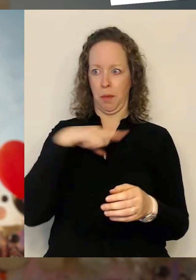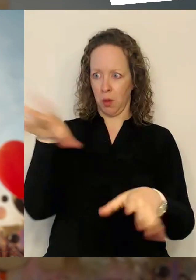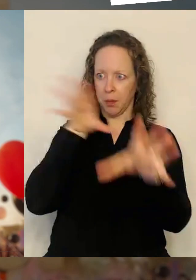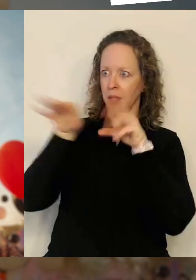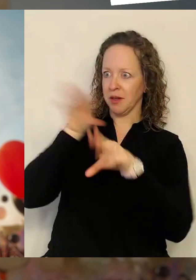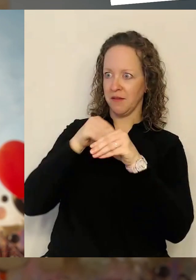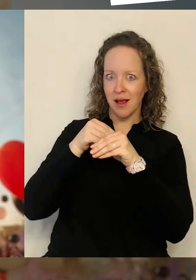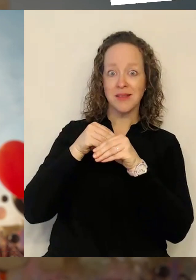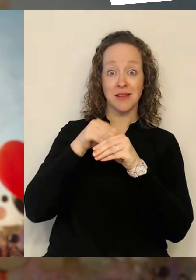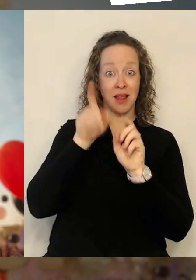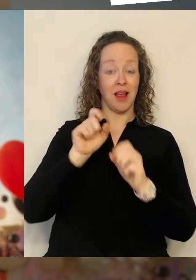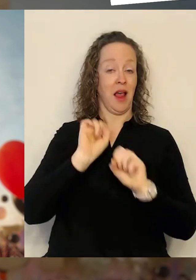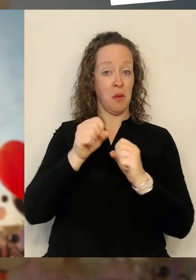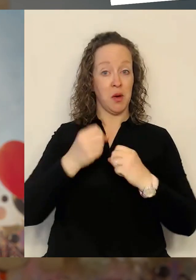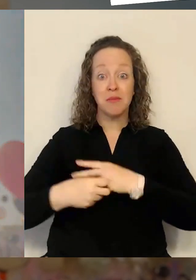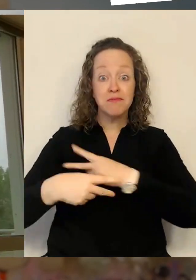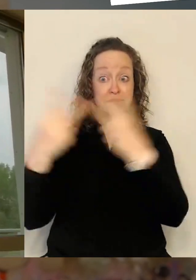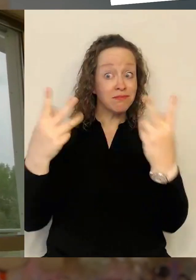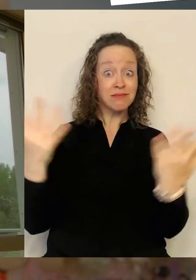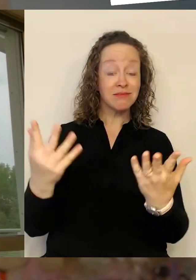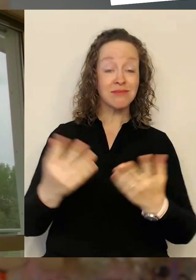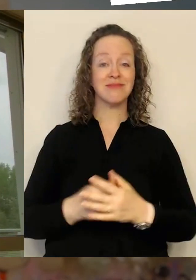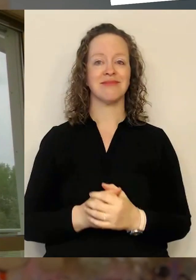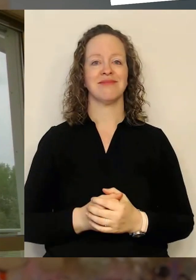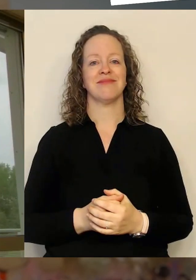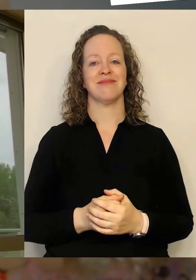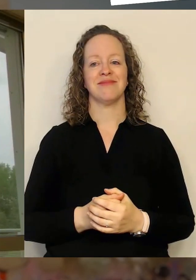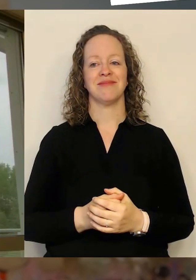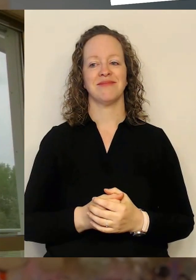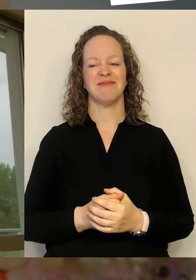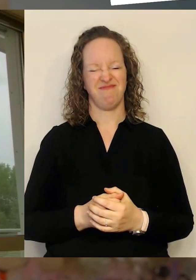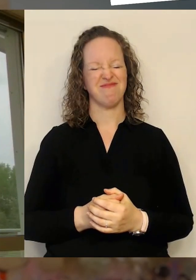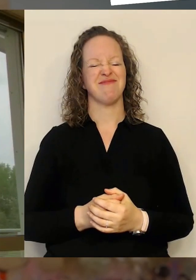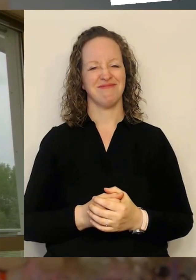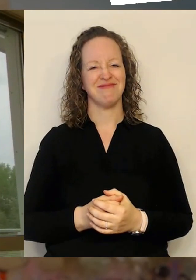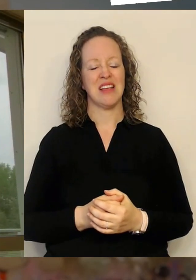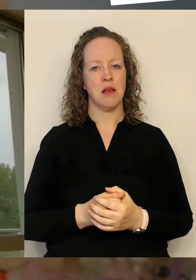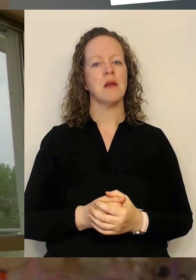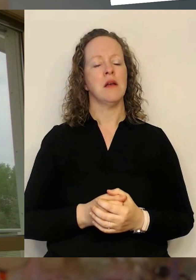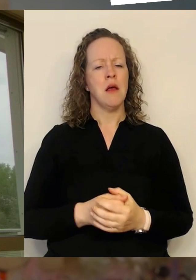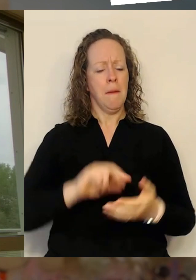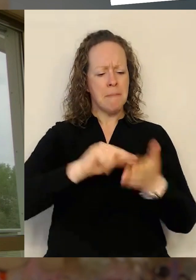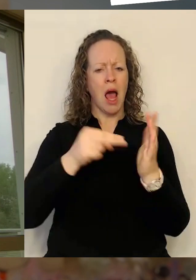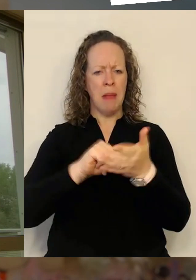Also ich glaube, ein ganz wichtiger Schlüssel ist, dass man zunächst mal sich nicht zu viel vornehmen darf, sondern möglichst gemeinsam mit Partnern überlegt, wo sind